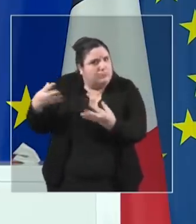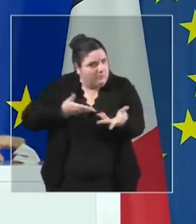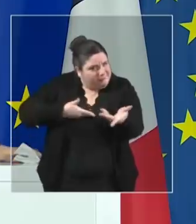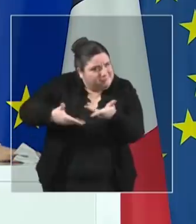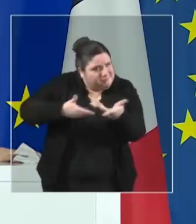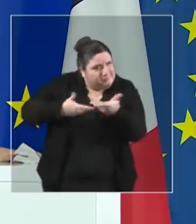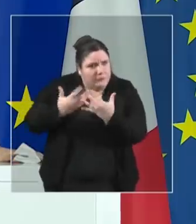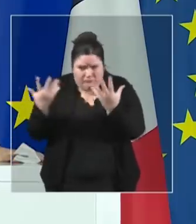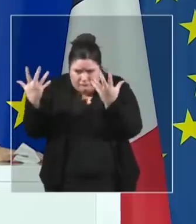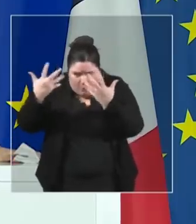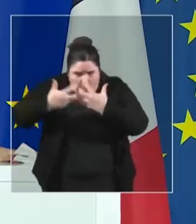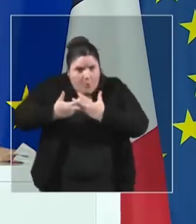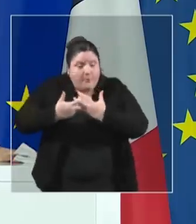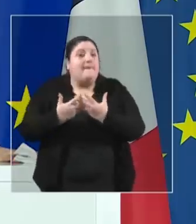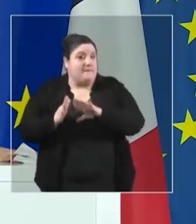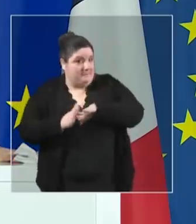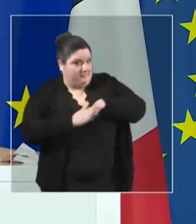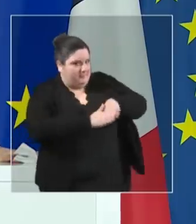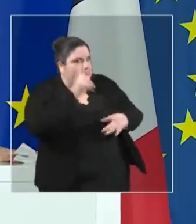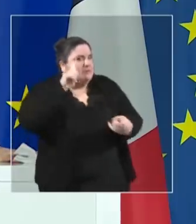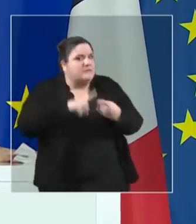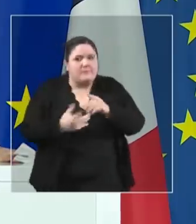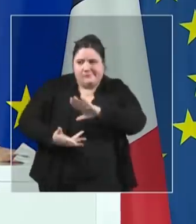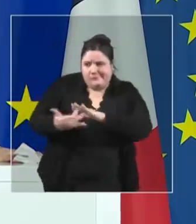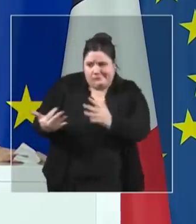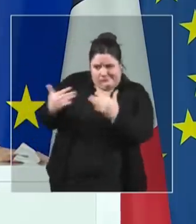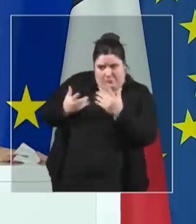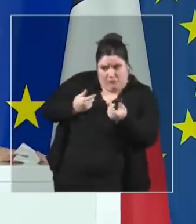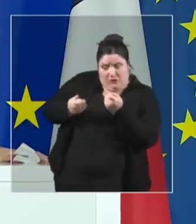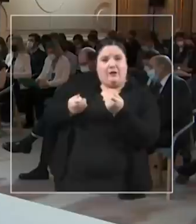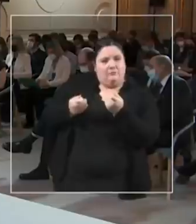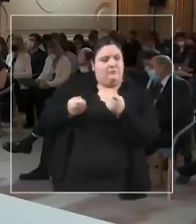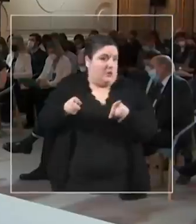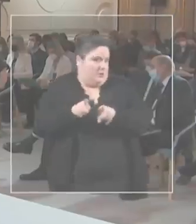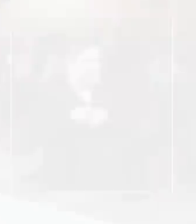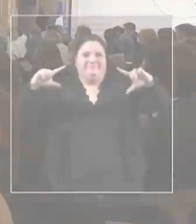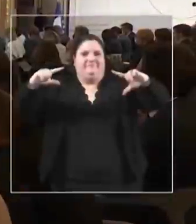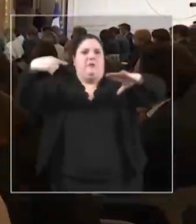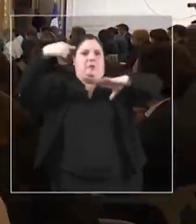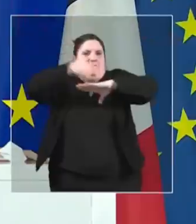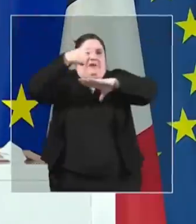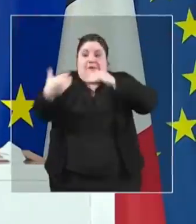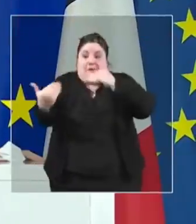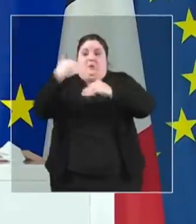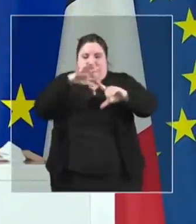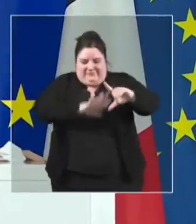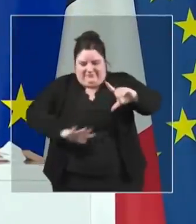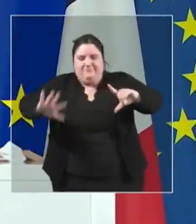politique de cet espace Schengen à travers des réunions régulières des ministres en charge de ces questions. Deuxièmement,